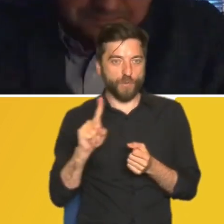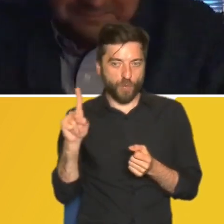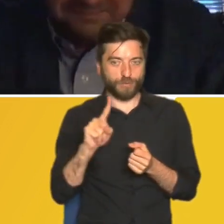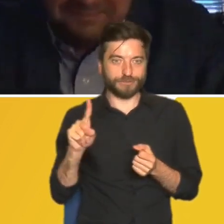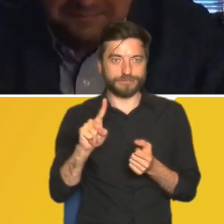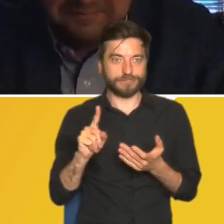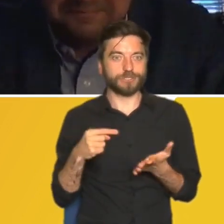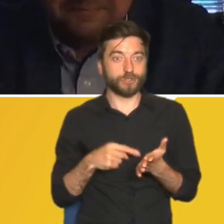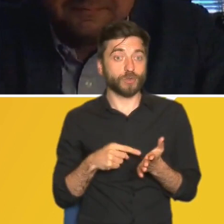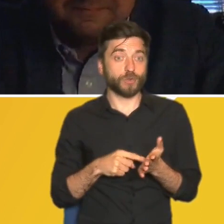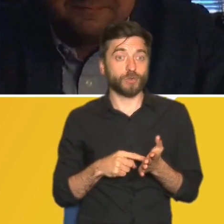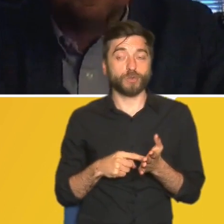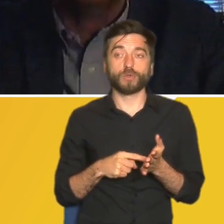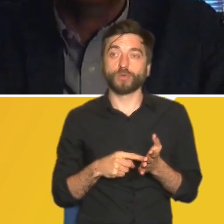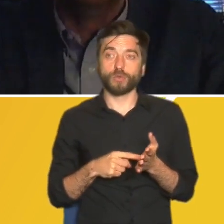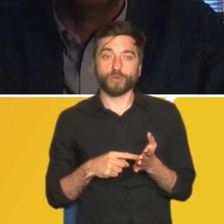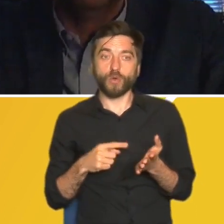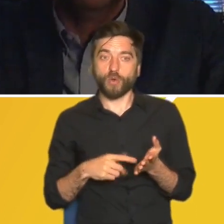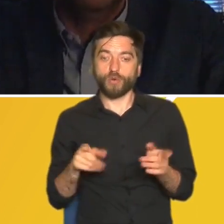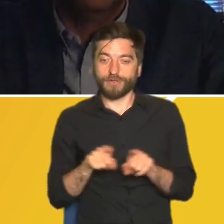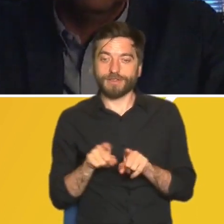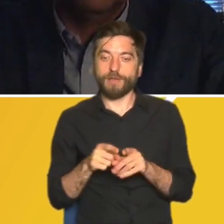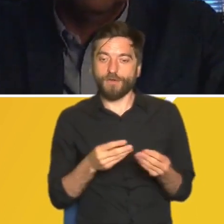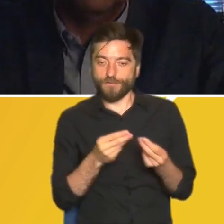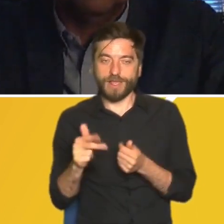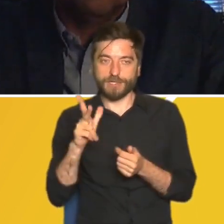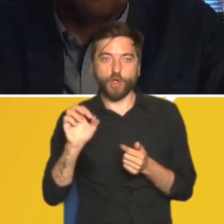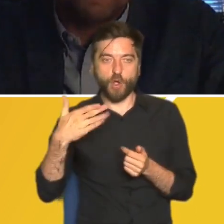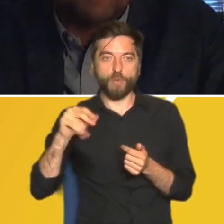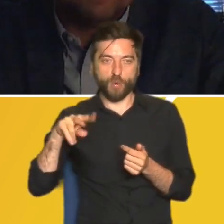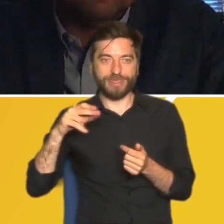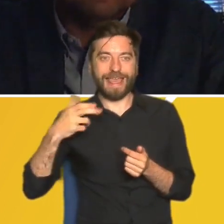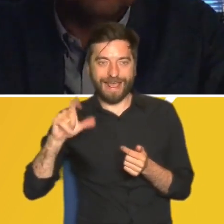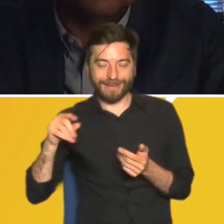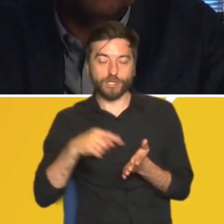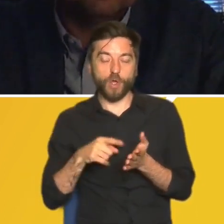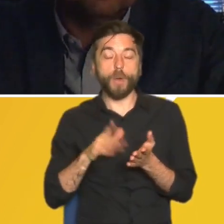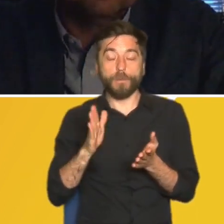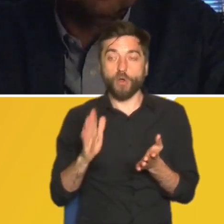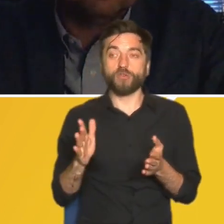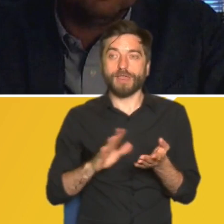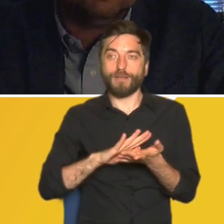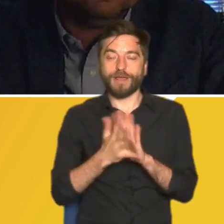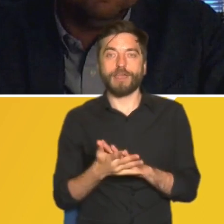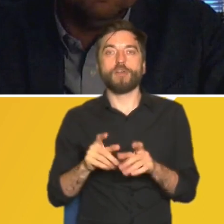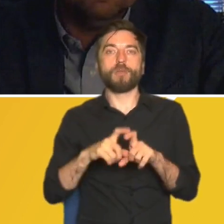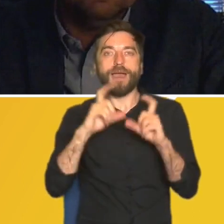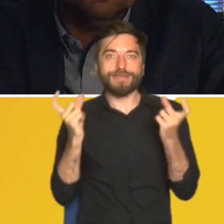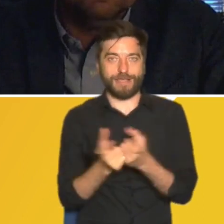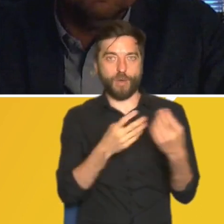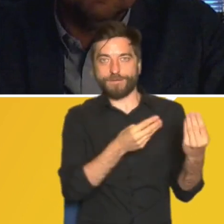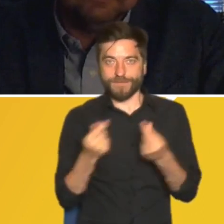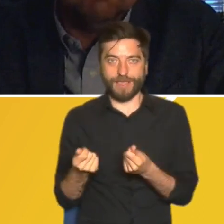jeżeli miały być zreformowane finanse komunalne to one by musiały być jak rozumiem konsekwencją reformy też finansów